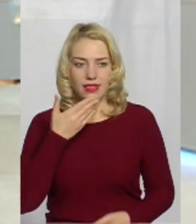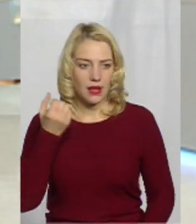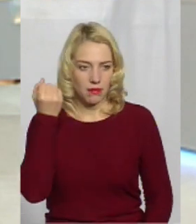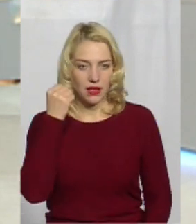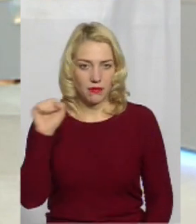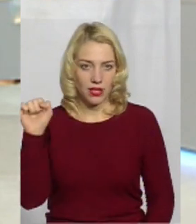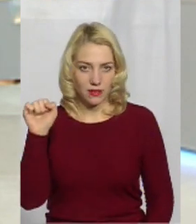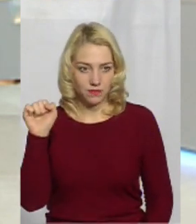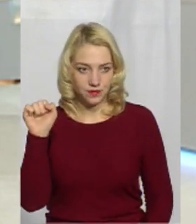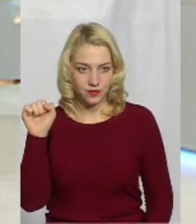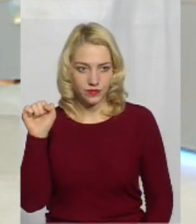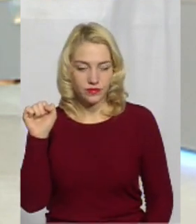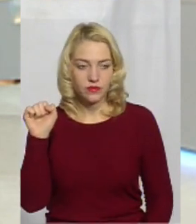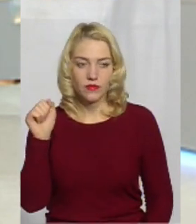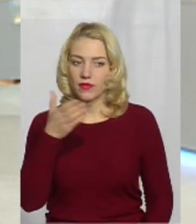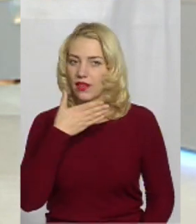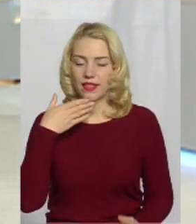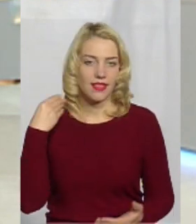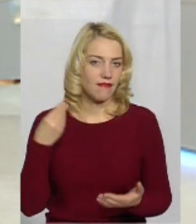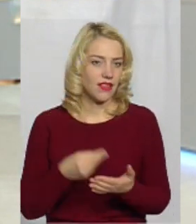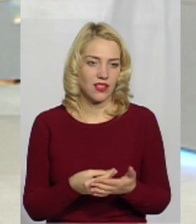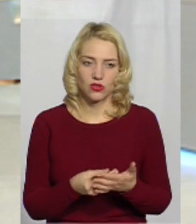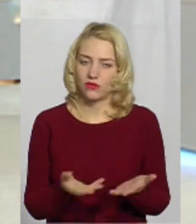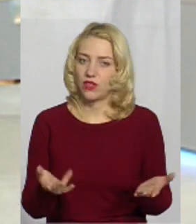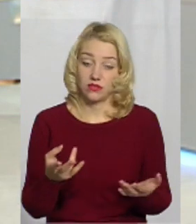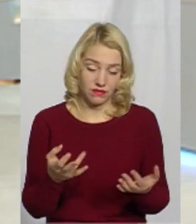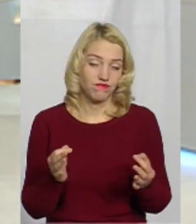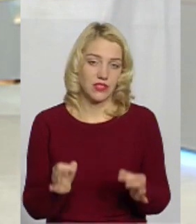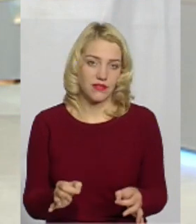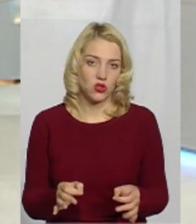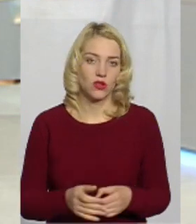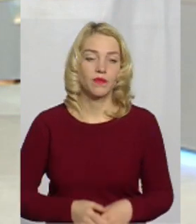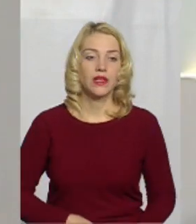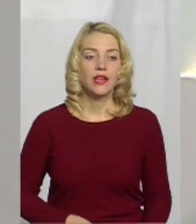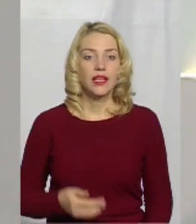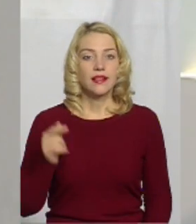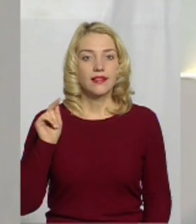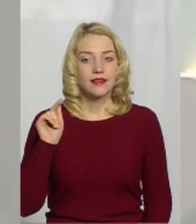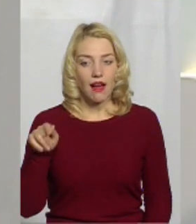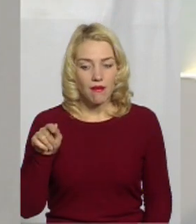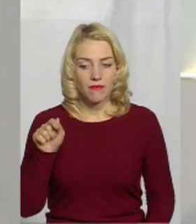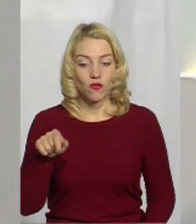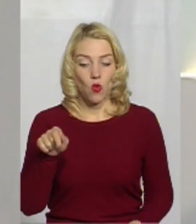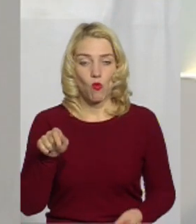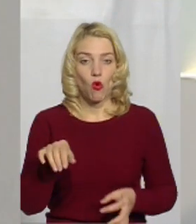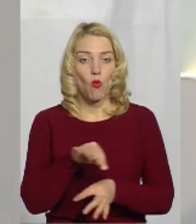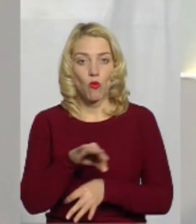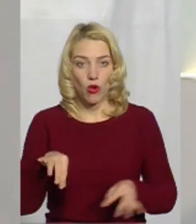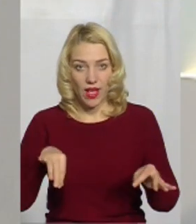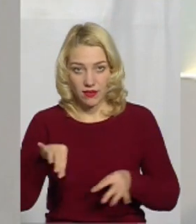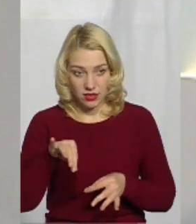Не переміг і не фінансувалося. Ну, звісно. Там, в тому проєкті,